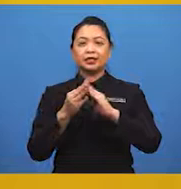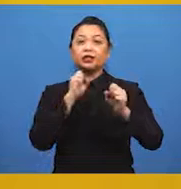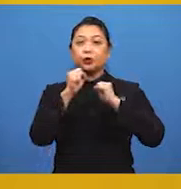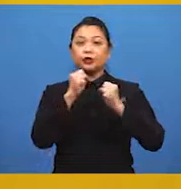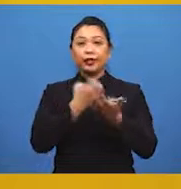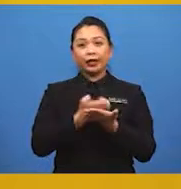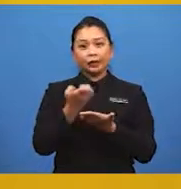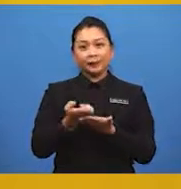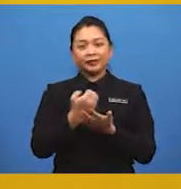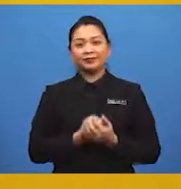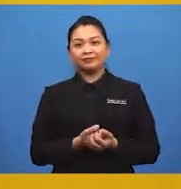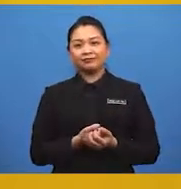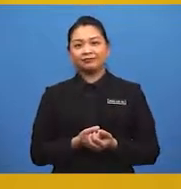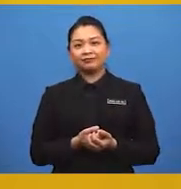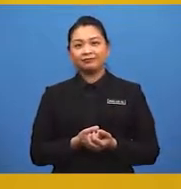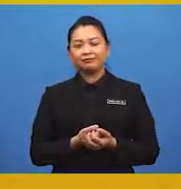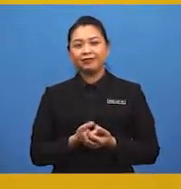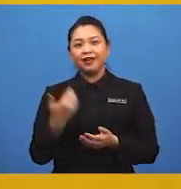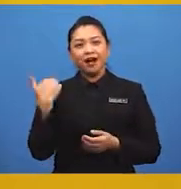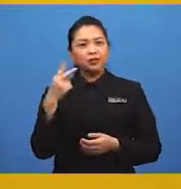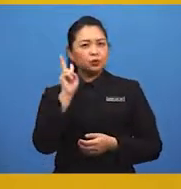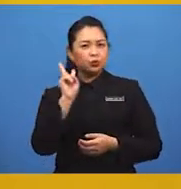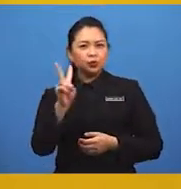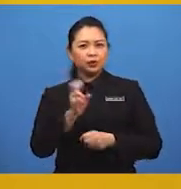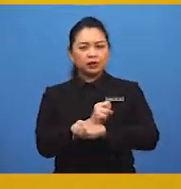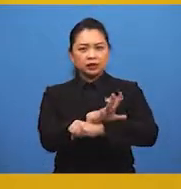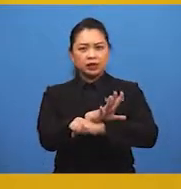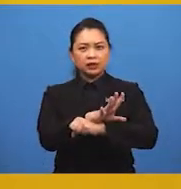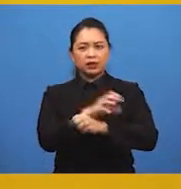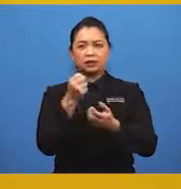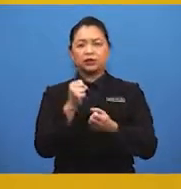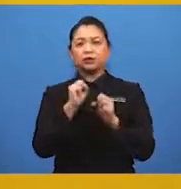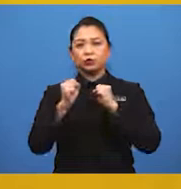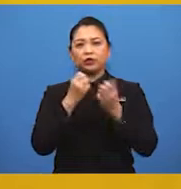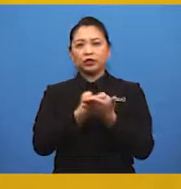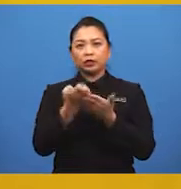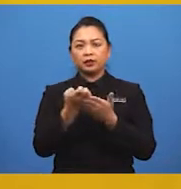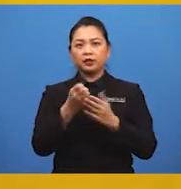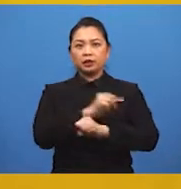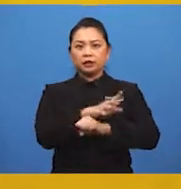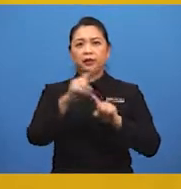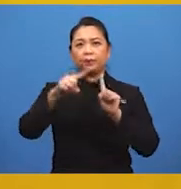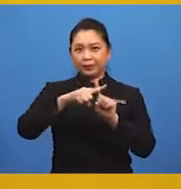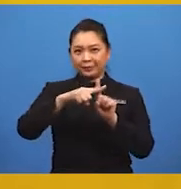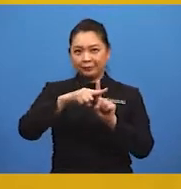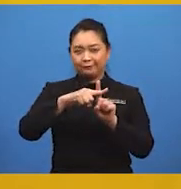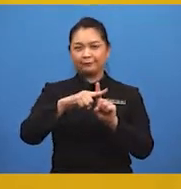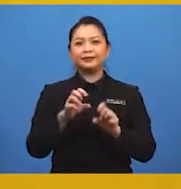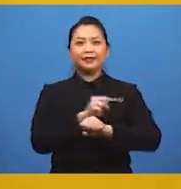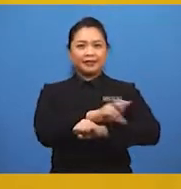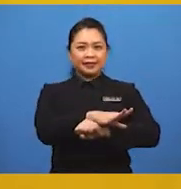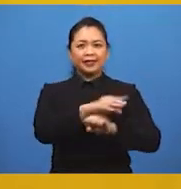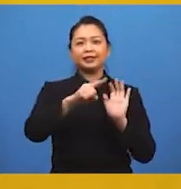sosioekonomi. terdapat dua kesan sosioekonomi, iaitu kesan positif dan